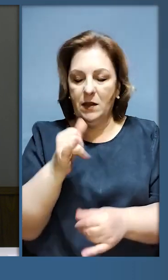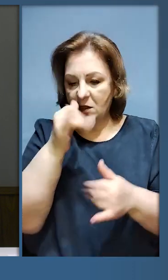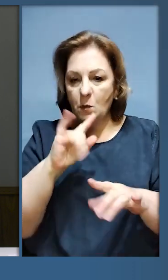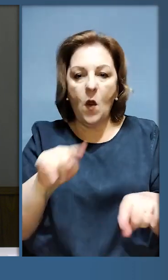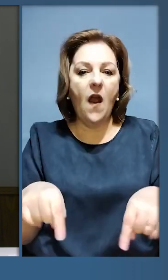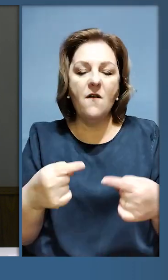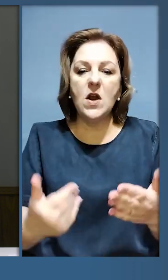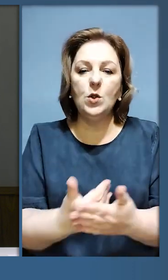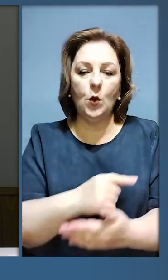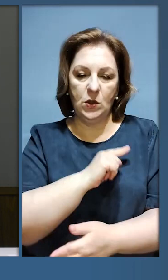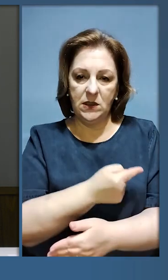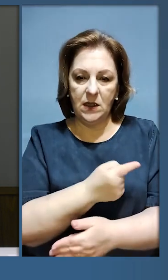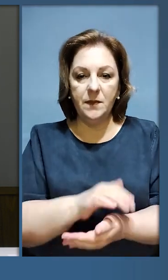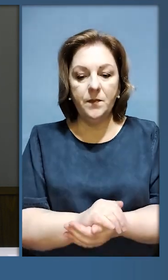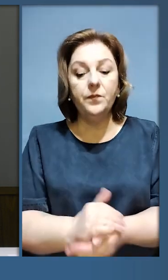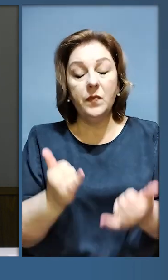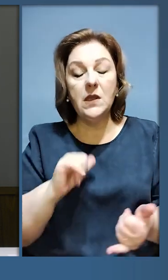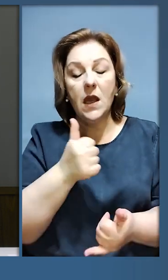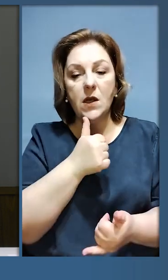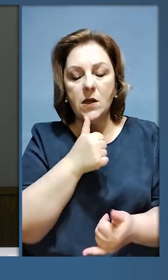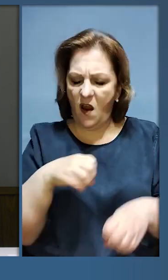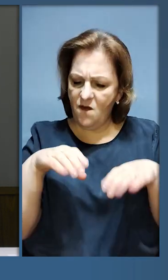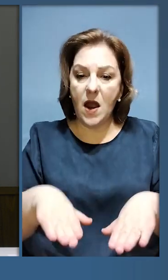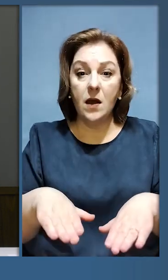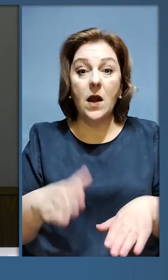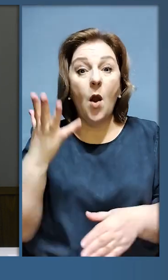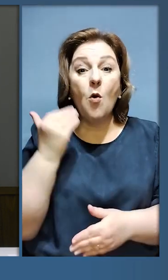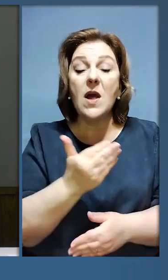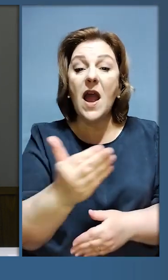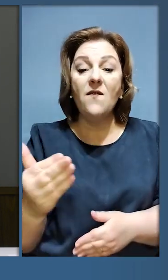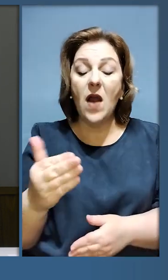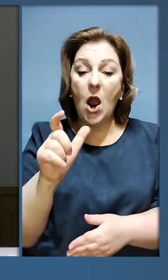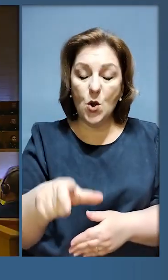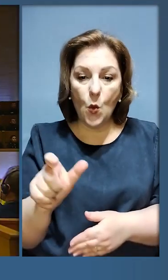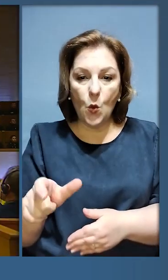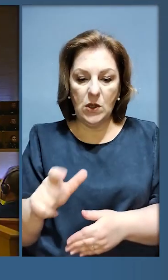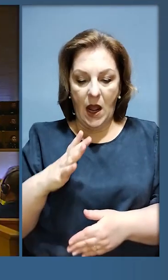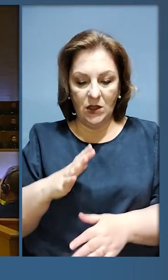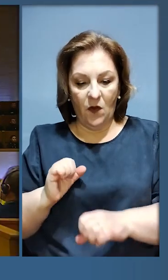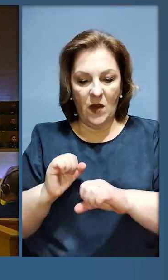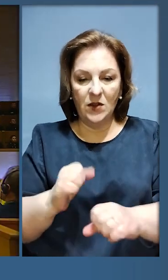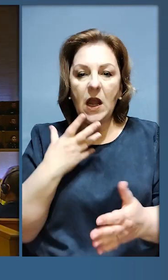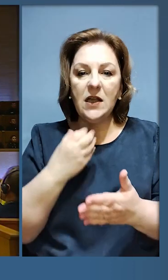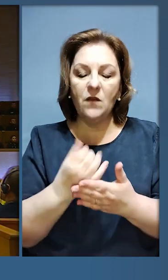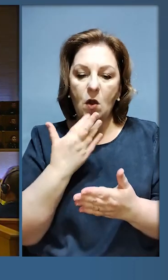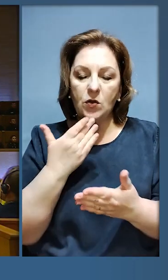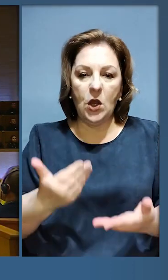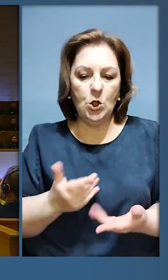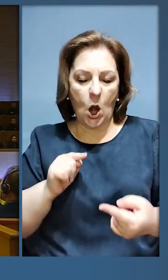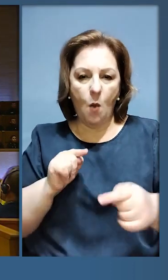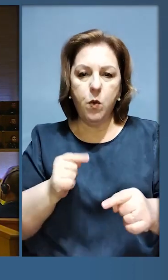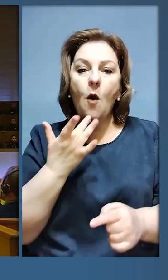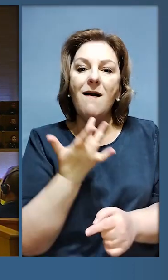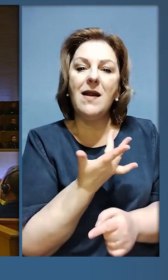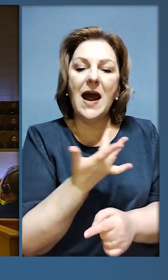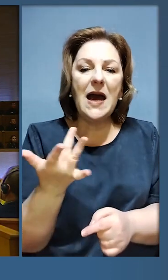не змогла відновити сил. Цей рік вирішальний. Тоді, коли вашим людям довело захищати своє